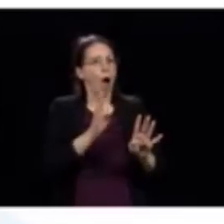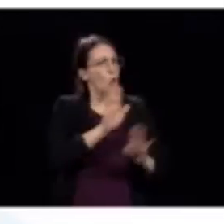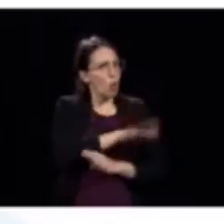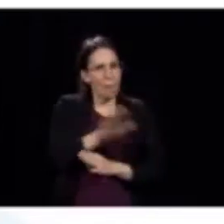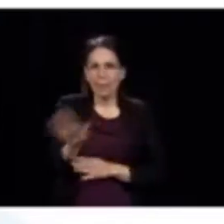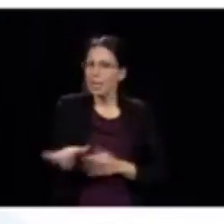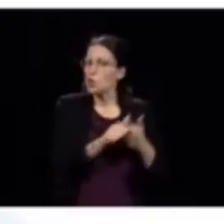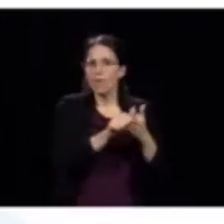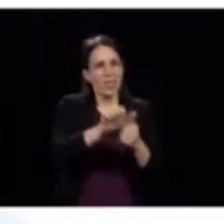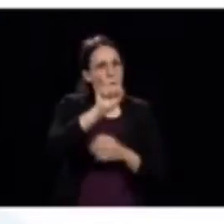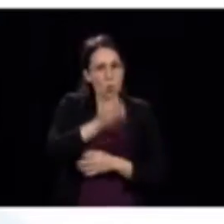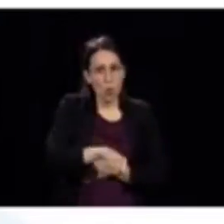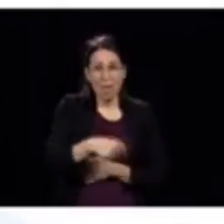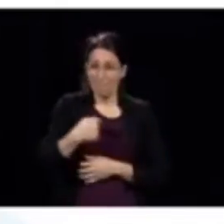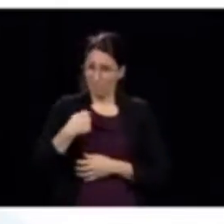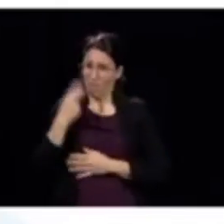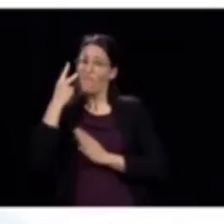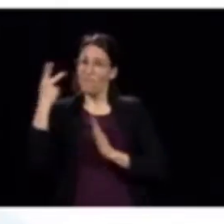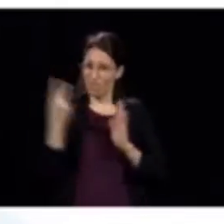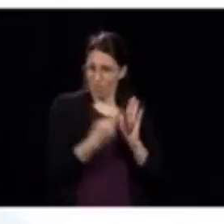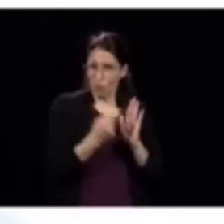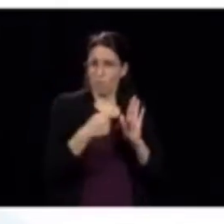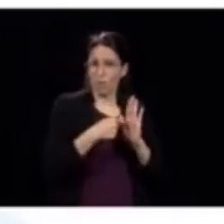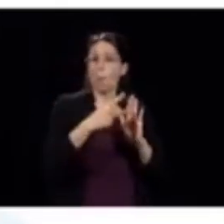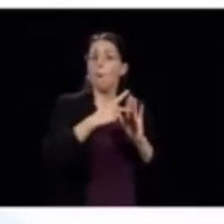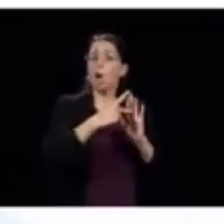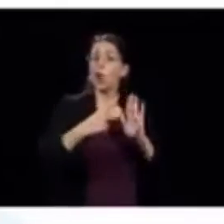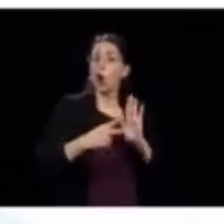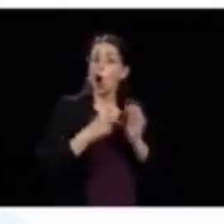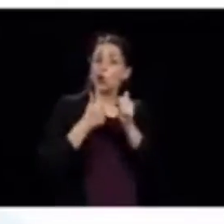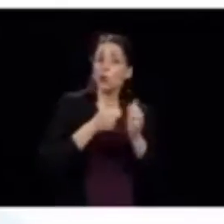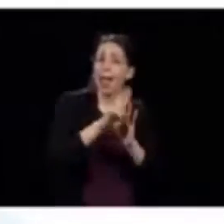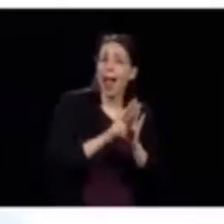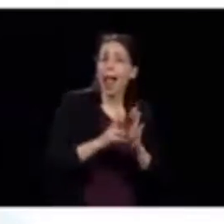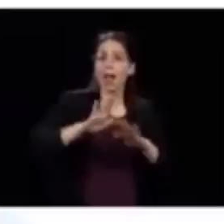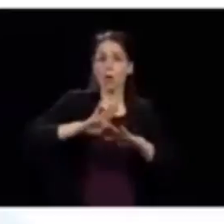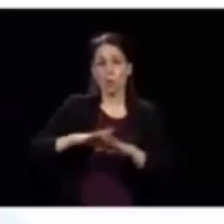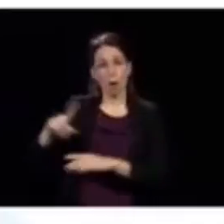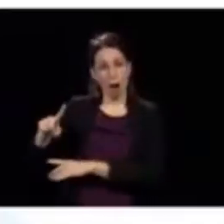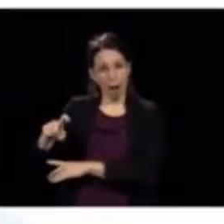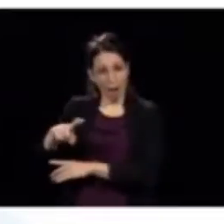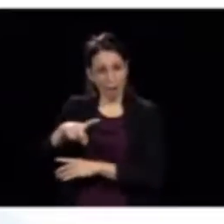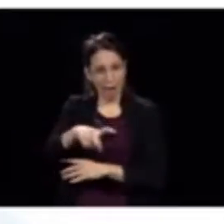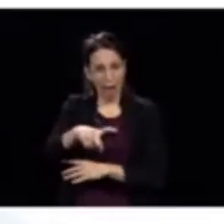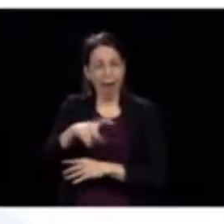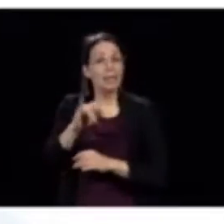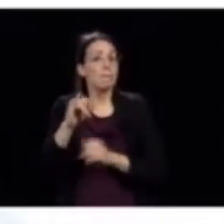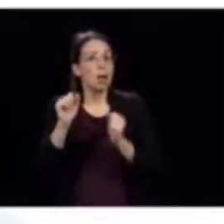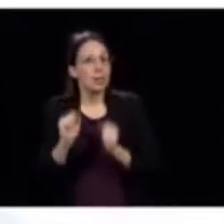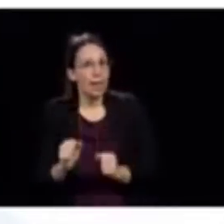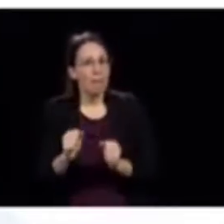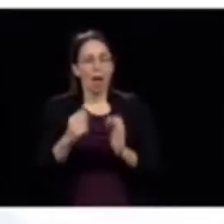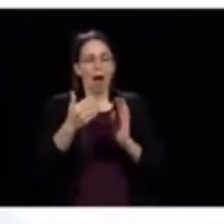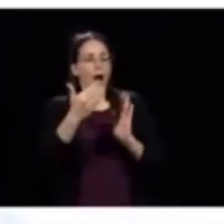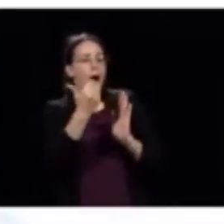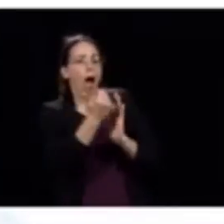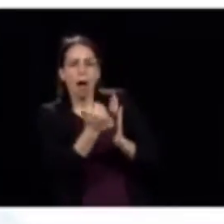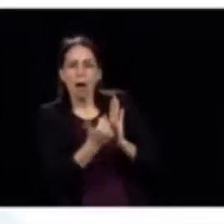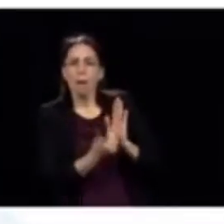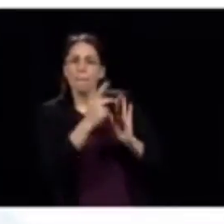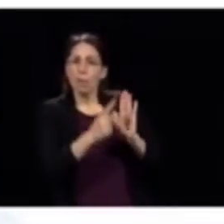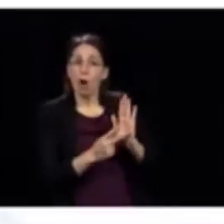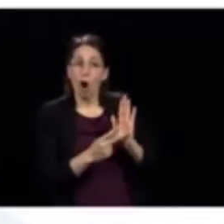protocoles, moi, je les vois passer, les protocoles en cancérologie, autant que c'est possible, les protocoles cliniques